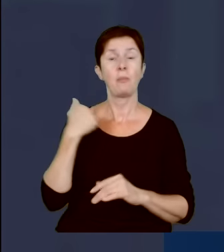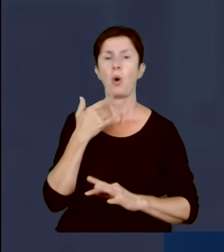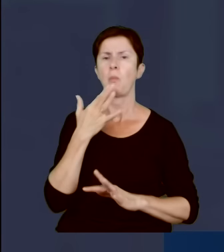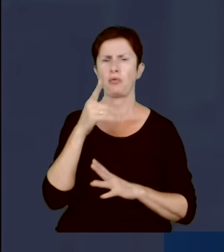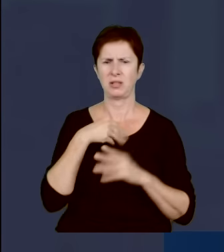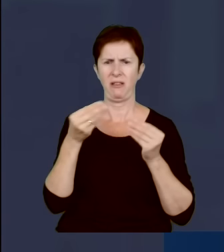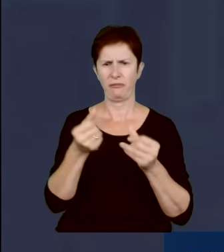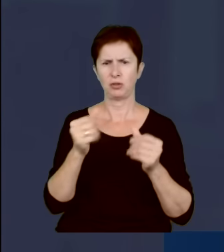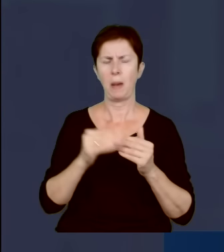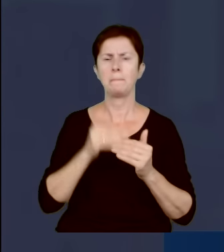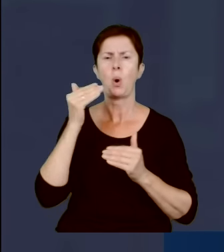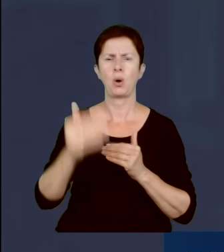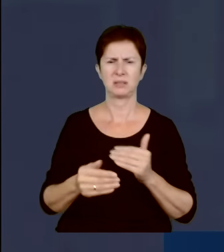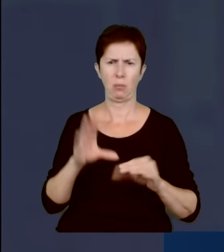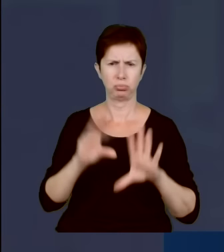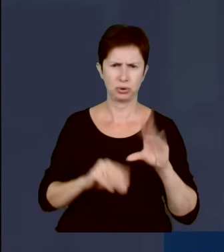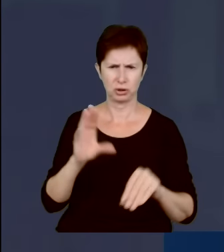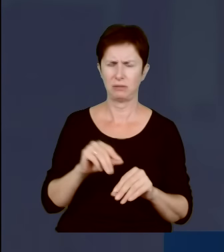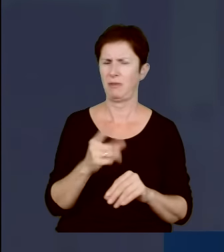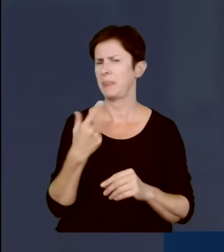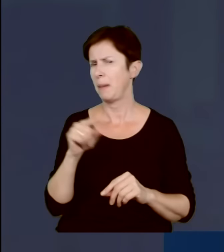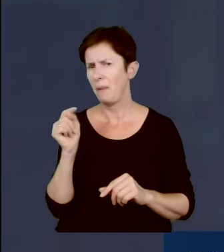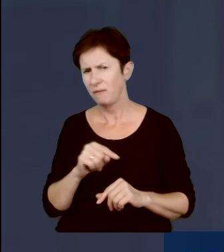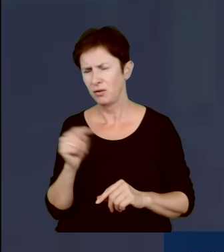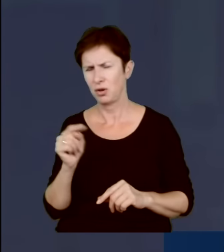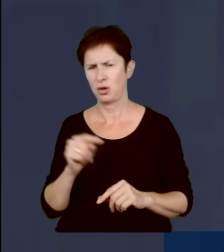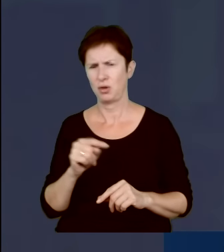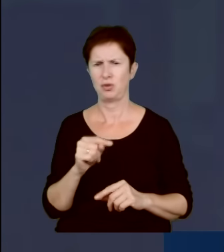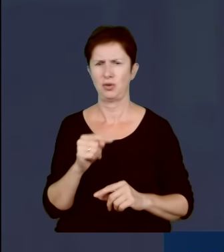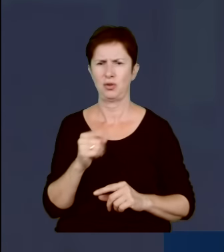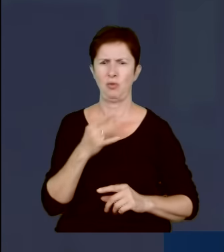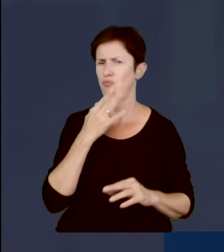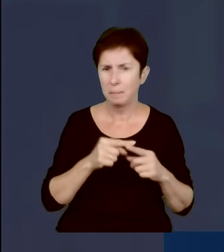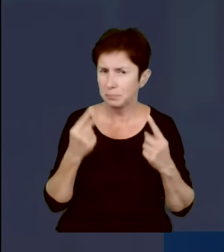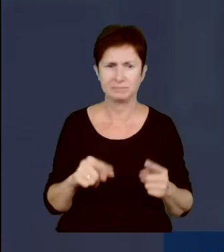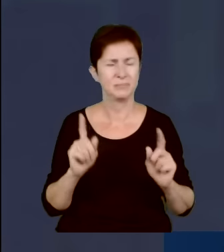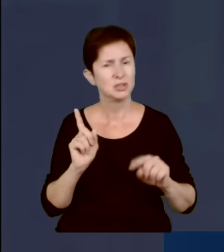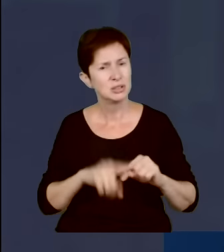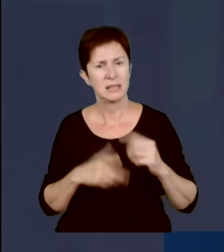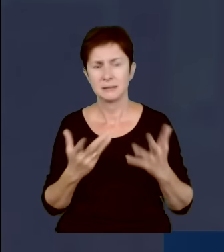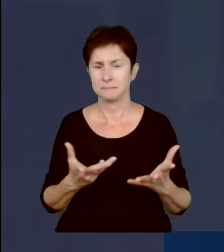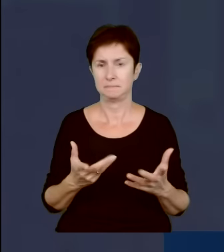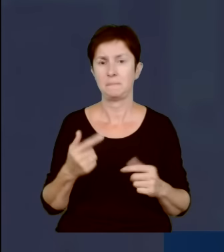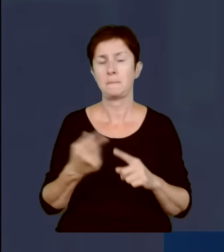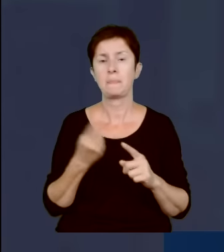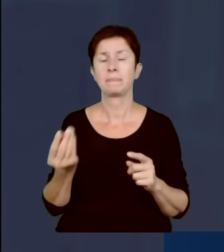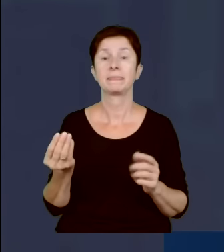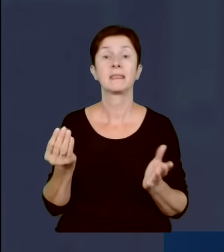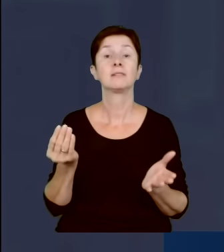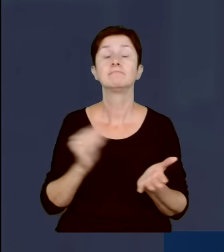pozabudżetowe, że ono jest niewłaściwe, kwestionowano. Jeżeli dodamy do tego kolejny fakt w postaci